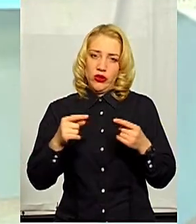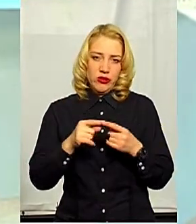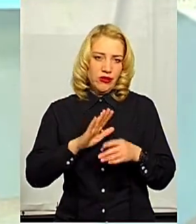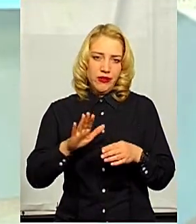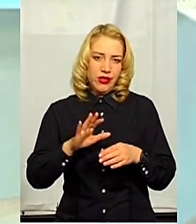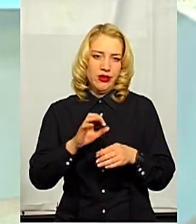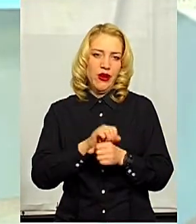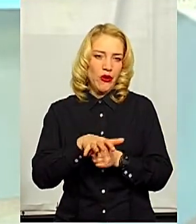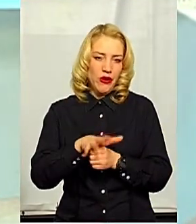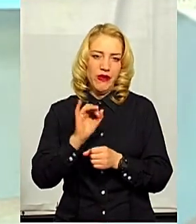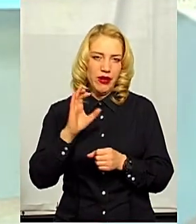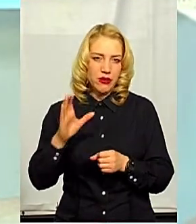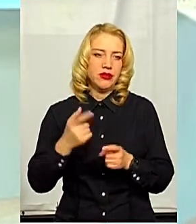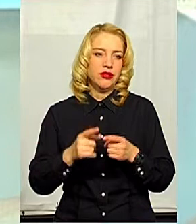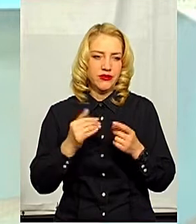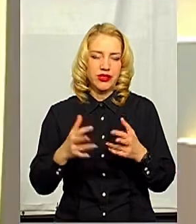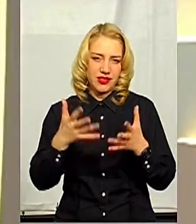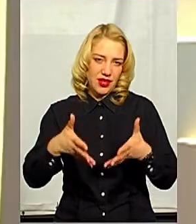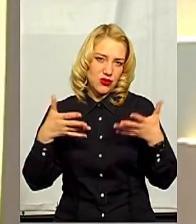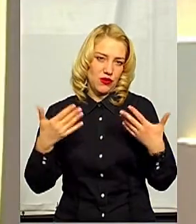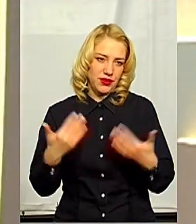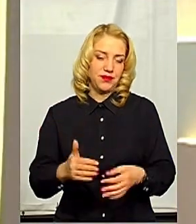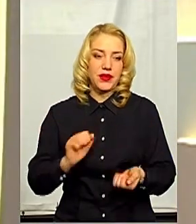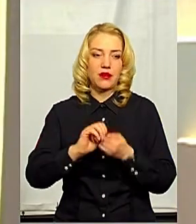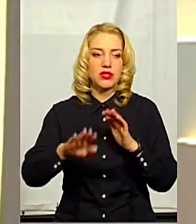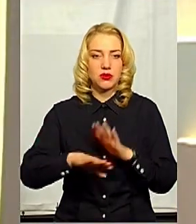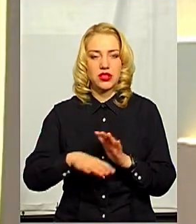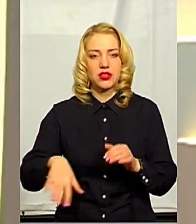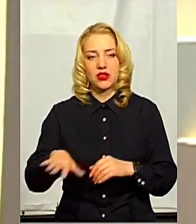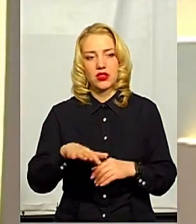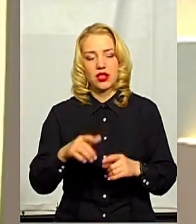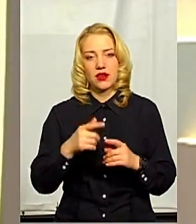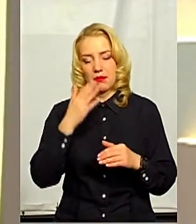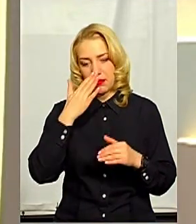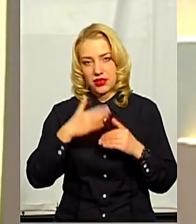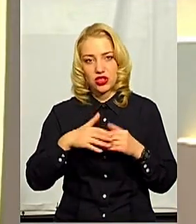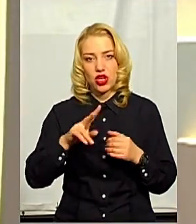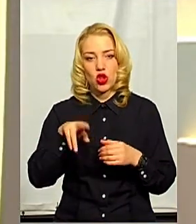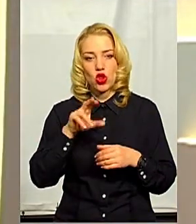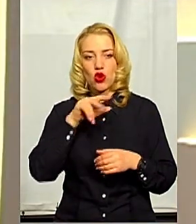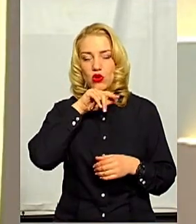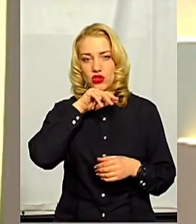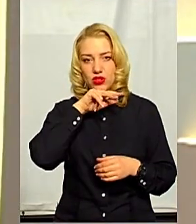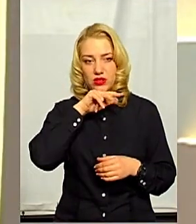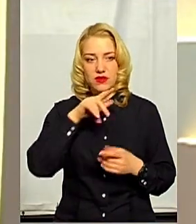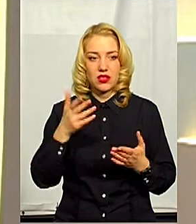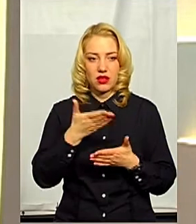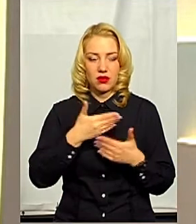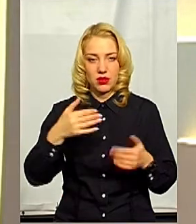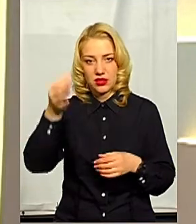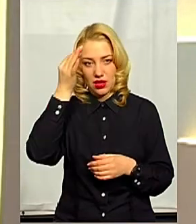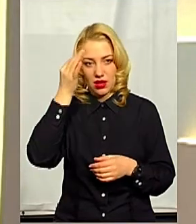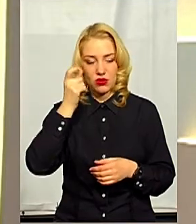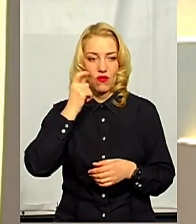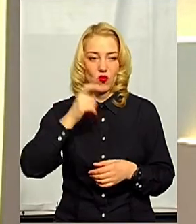ми і спростували його. Ну, і Каменець-Подільський територіально найближчий до Черніців, про який ми згадуємо і в Україні